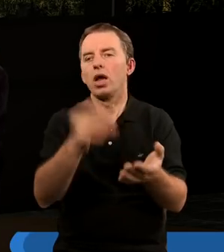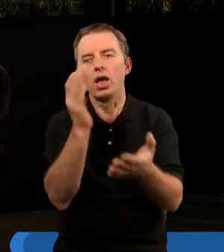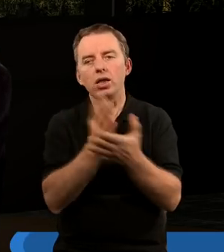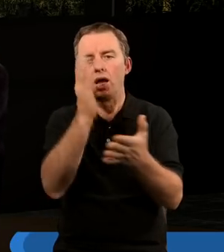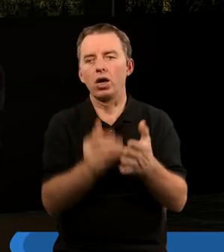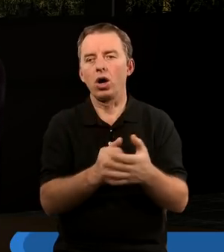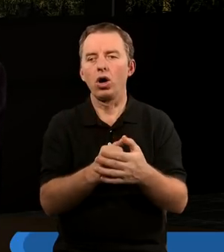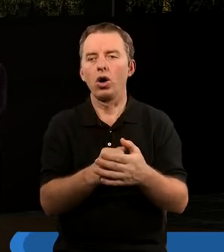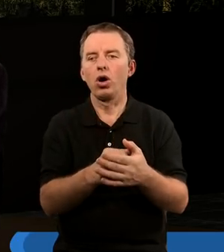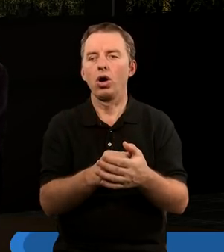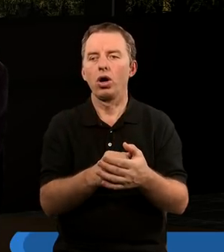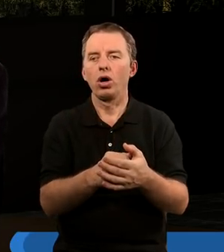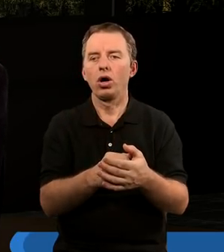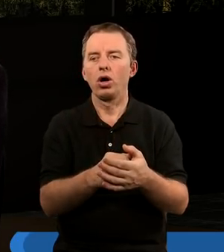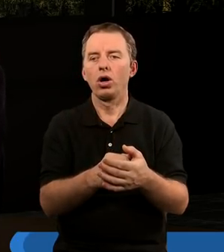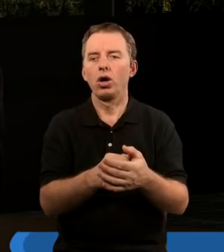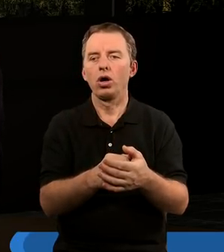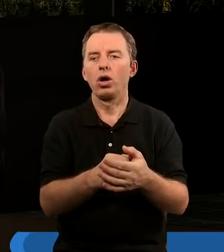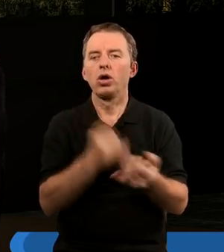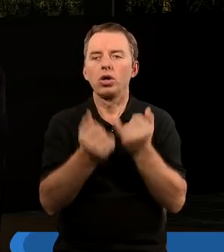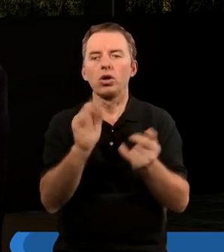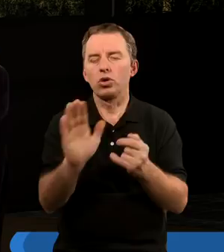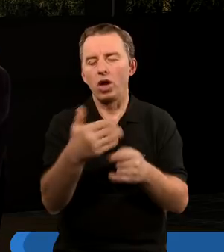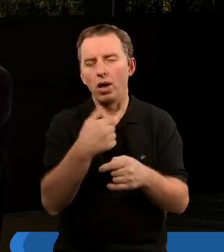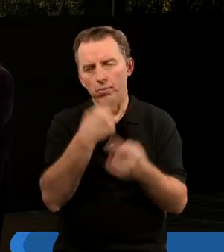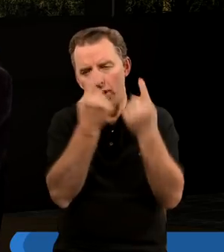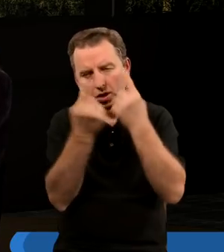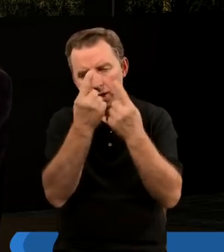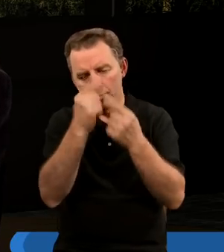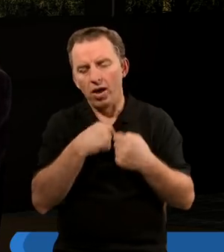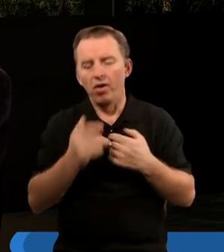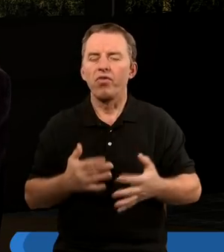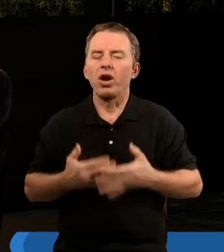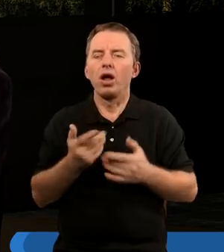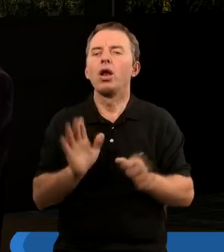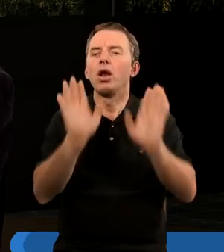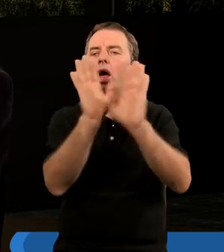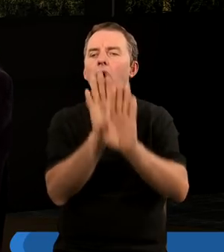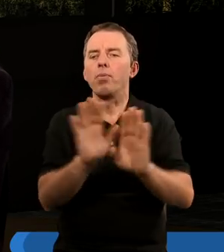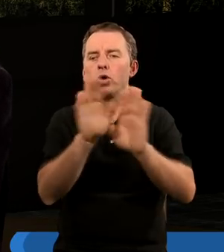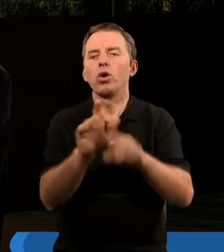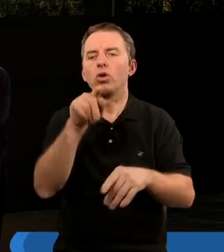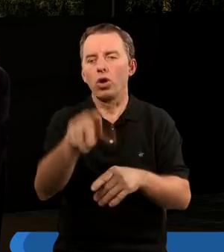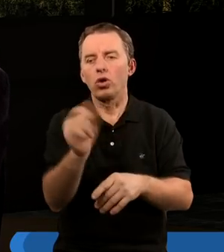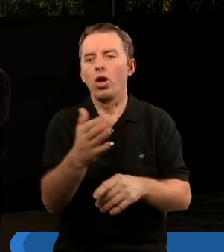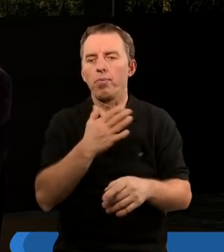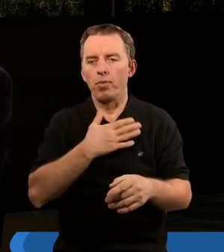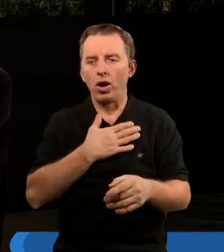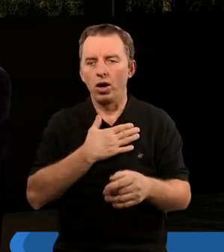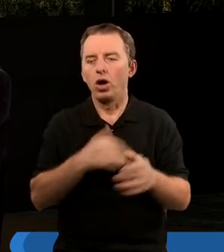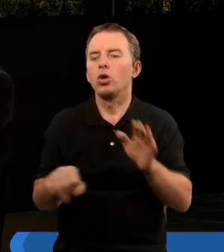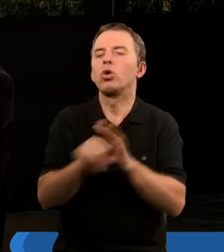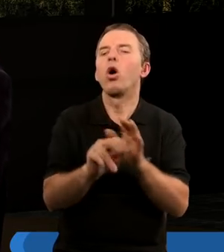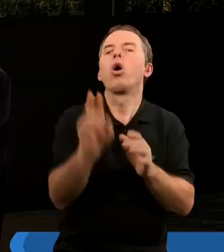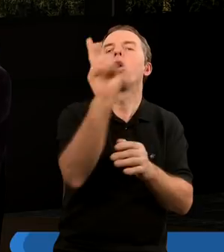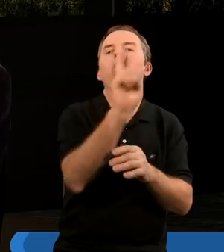nie wiem, jeżeli źle myślę. Ale mam wrażenie, że nabożeństwo to jest coś, co mamy do